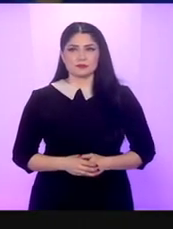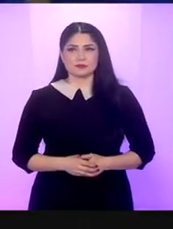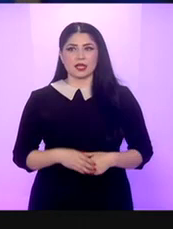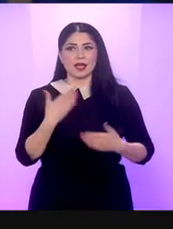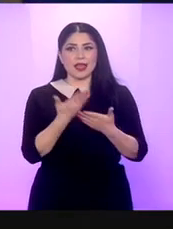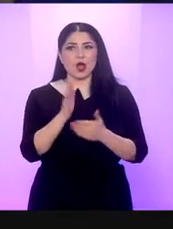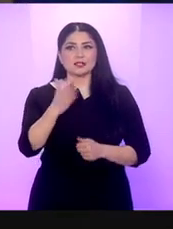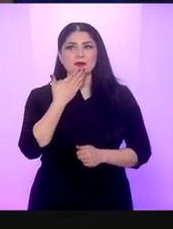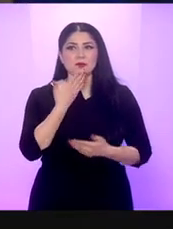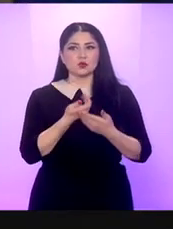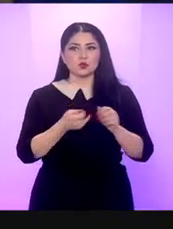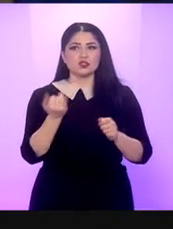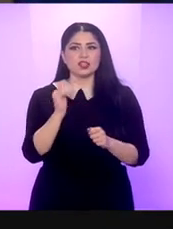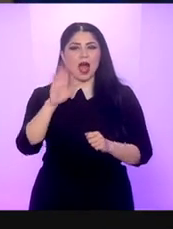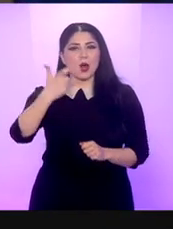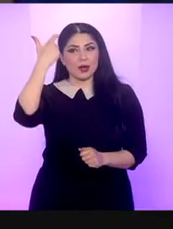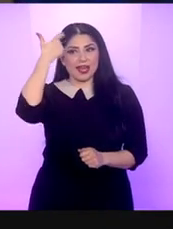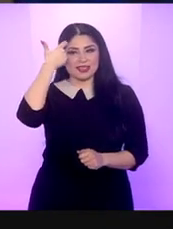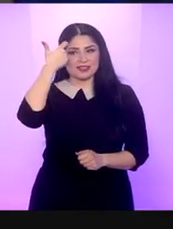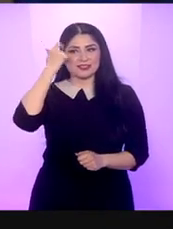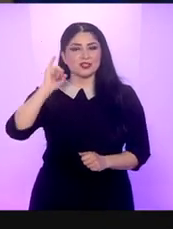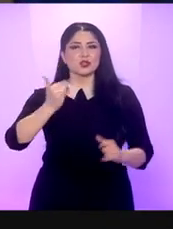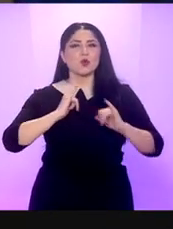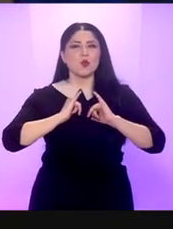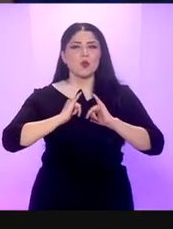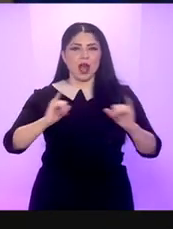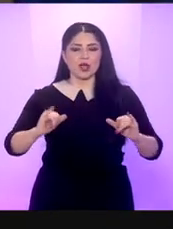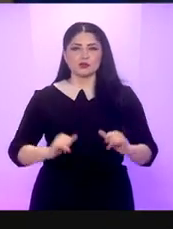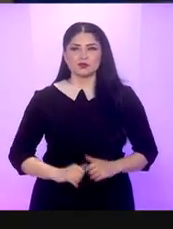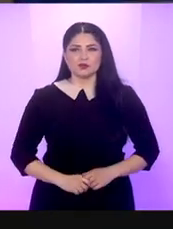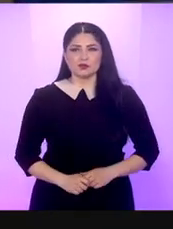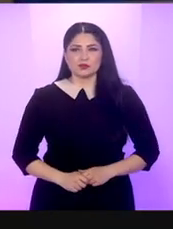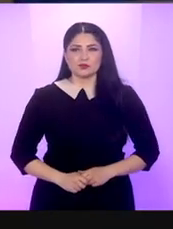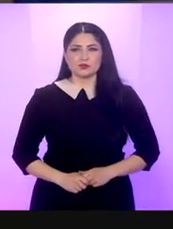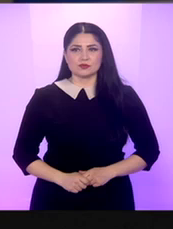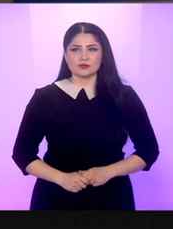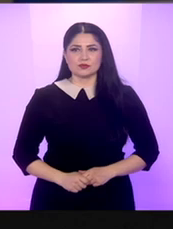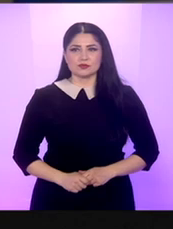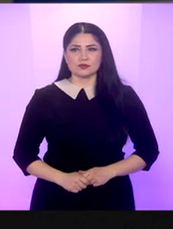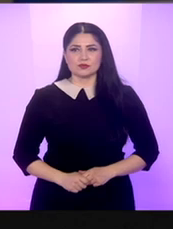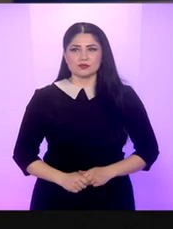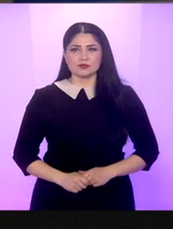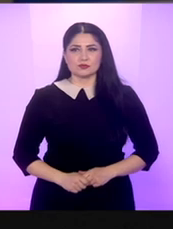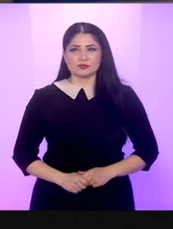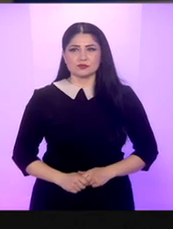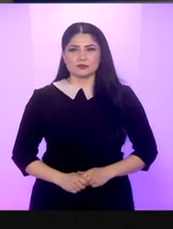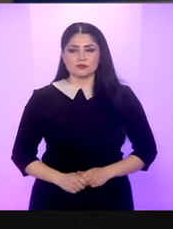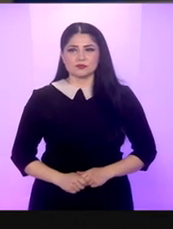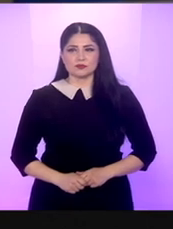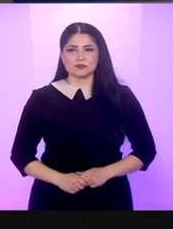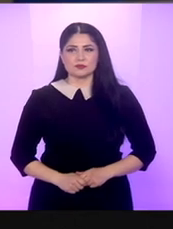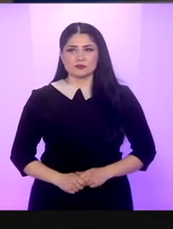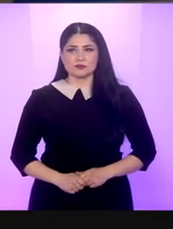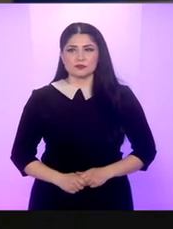This is for anyone who has the faith and the courage to hold on to the goodness in themselves